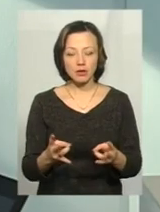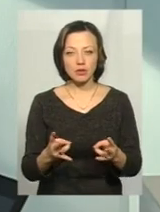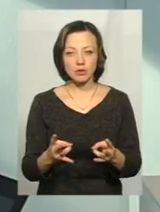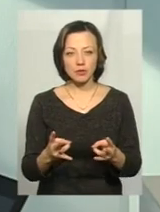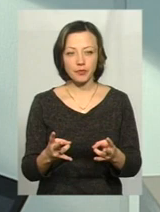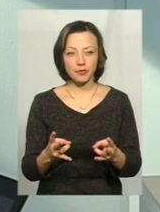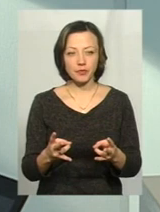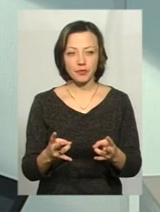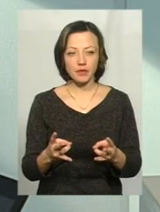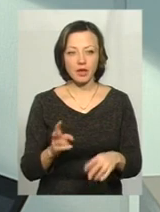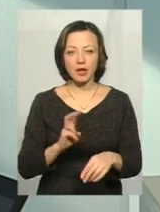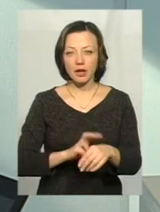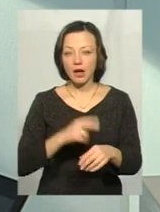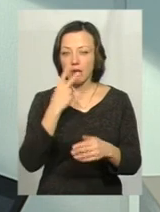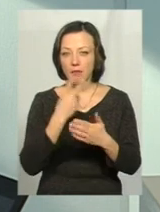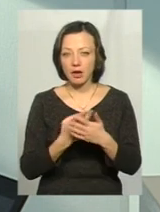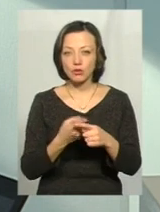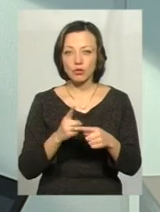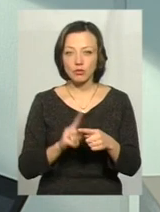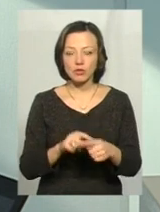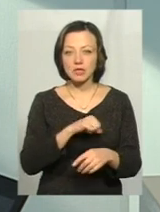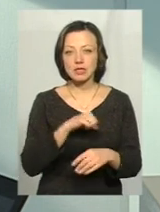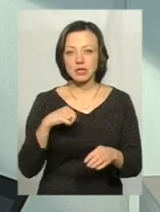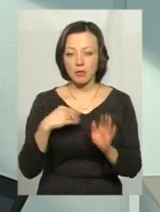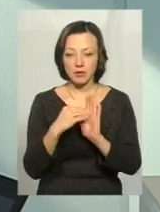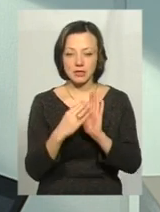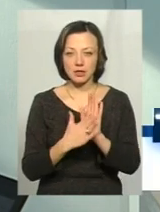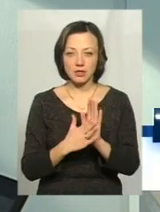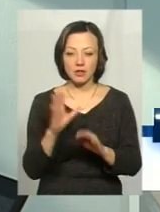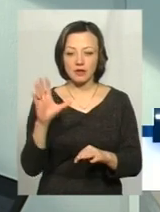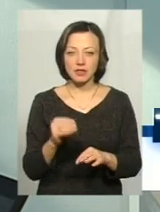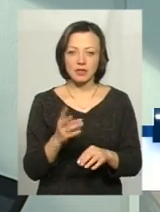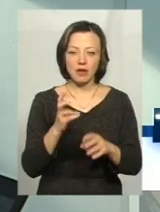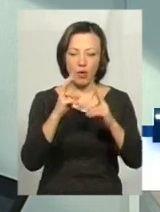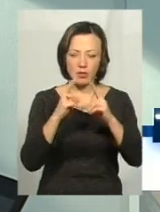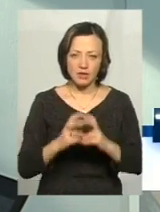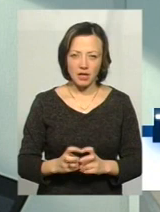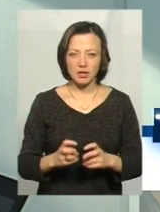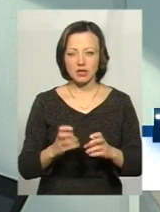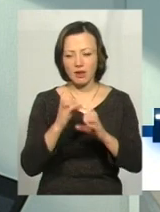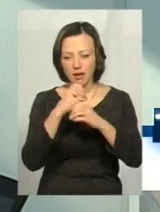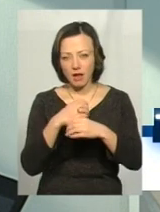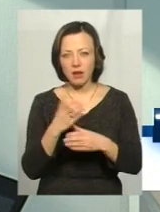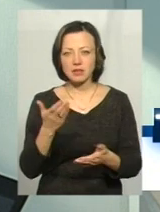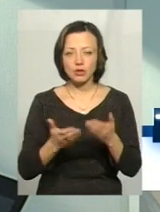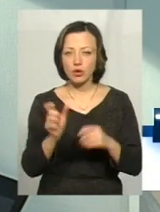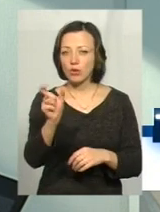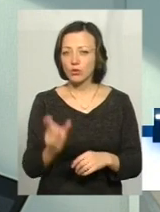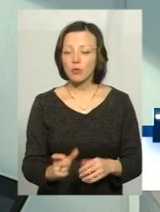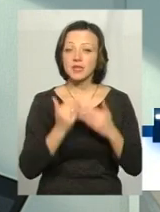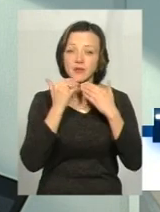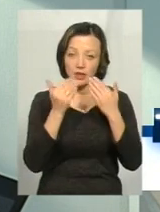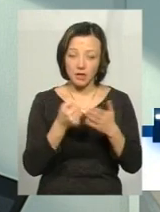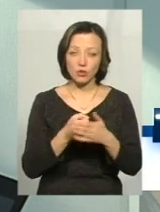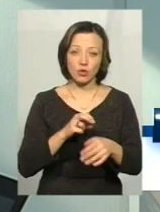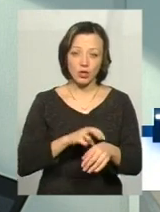який лікар бачить. І тому лікар сам призначає всі аналізи, дослідження. Якщо особа звертається